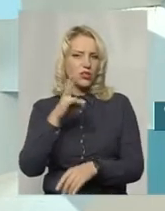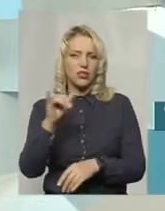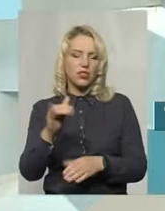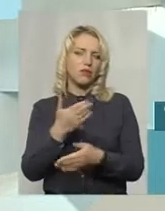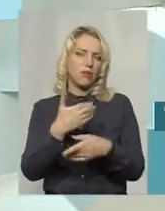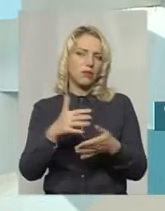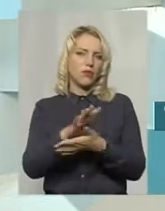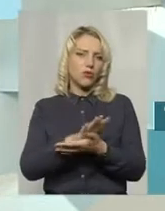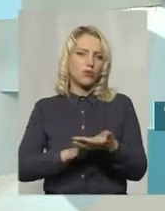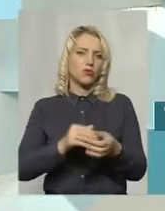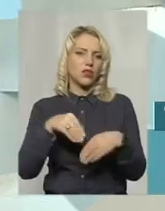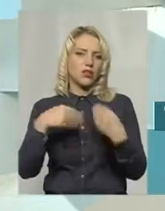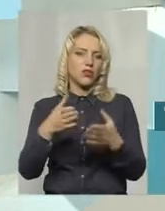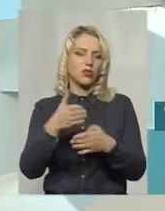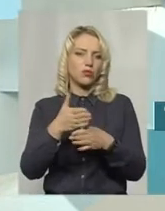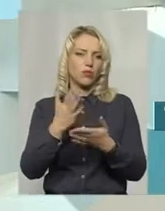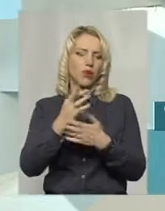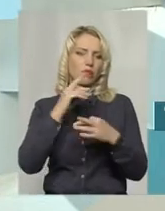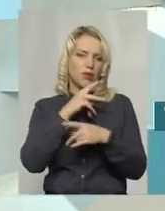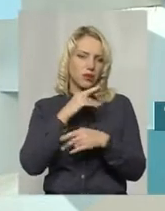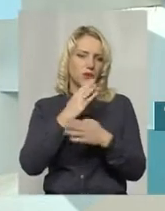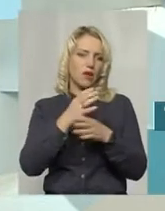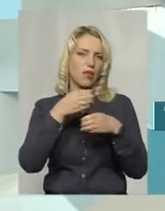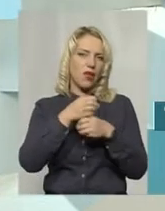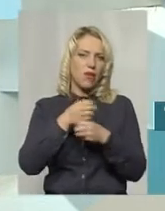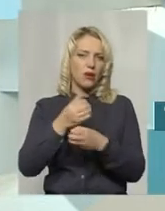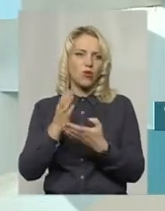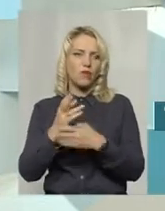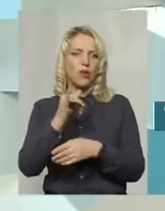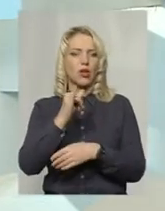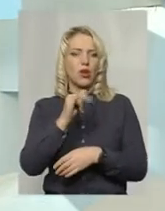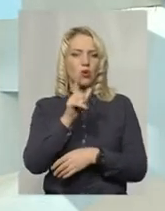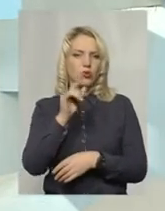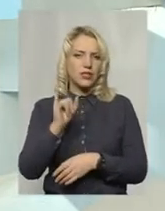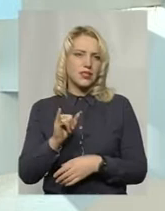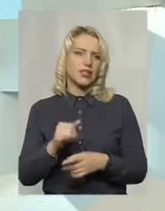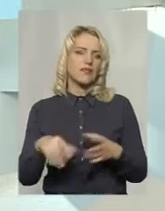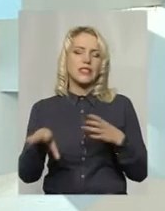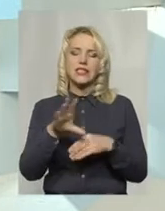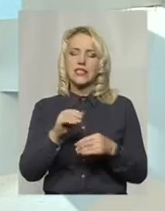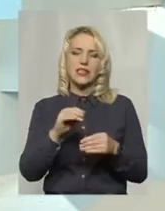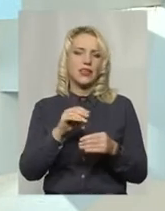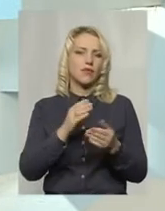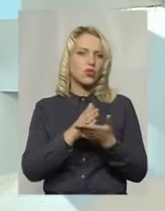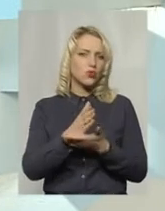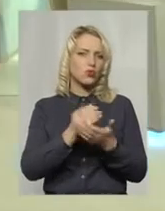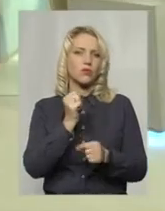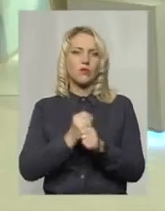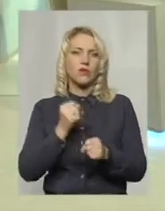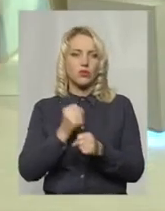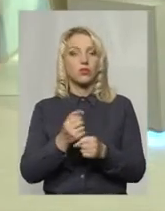допомогу в повному обсязі. Всі маємо медикаменти, маємо лабораторію, маємо ультразвукову діагностику і функціональну. Всі служби працюють.